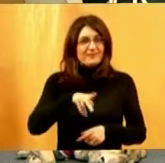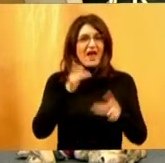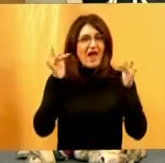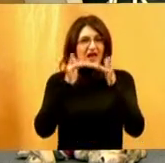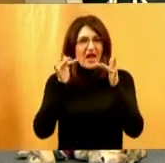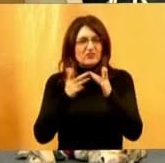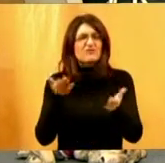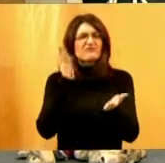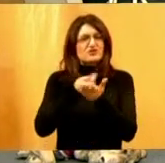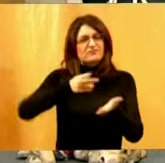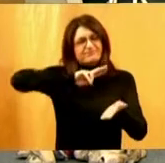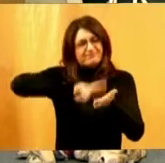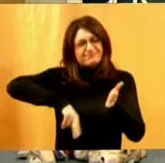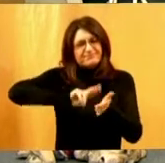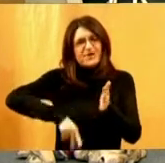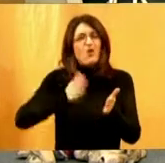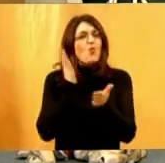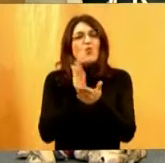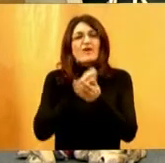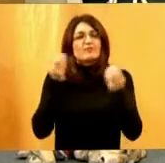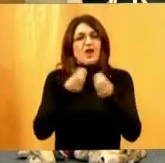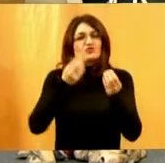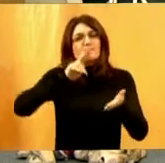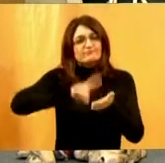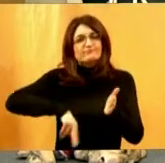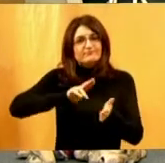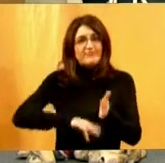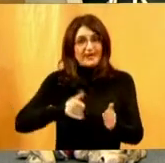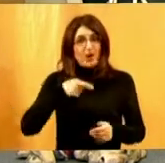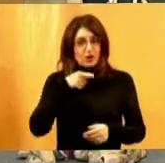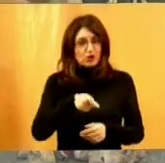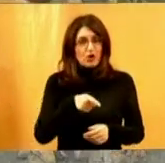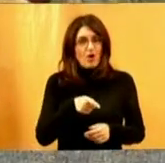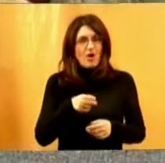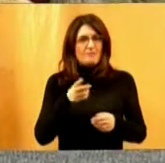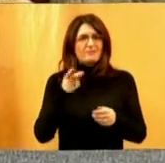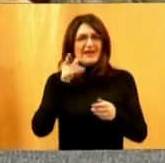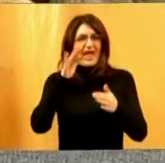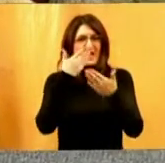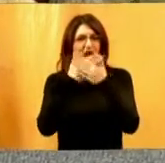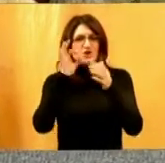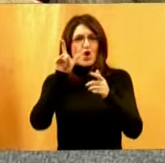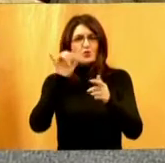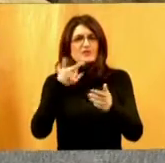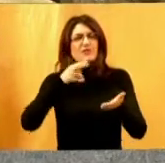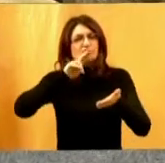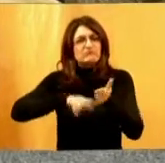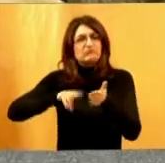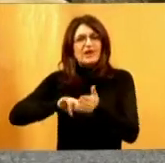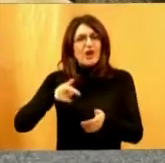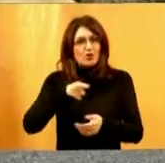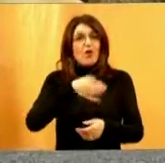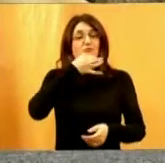rezolucije se potpisuju, don stop neke. Da li vi osjećate da to potpisivanje rezolucija i tako dalje vama zbija